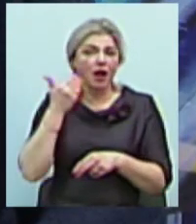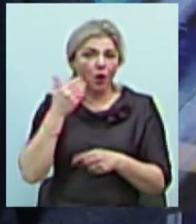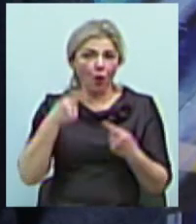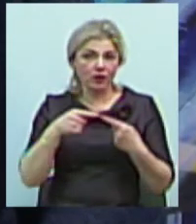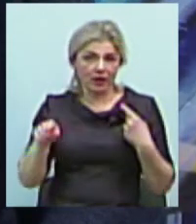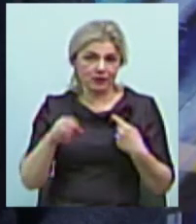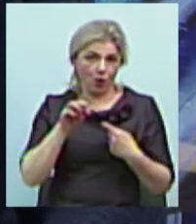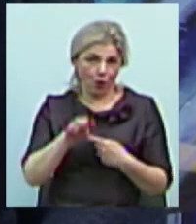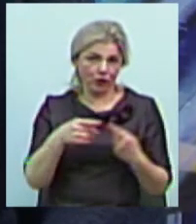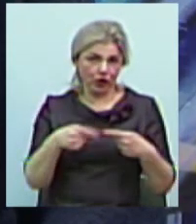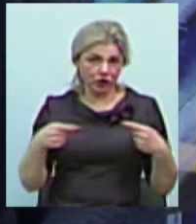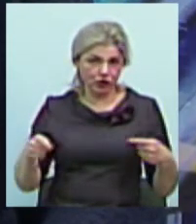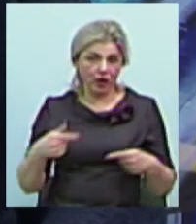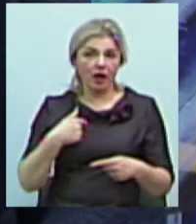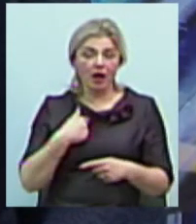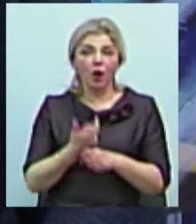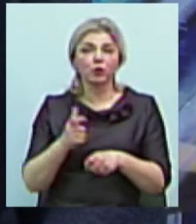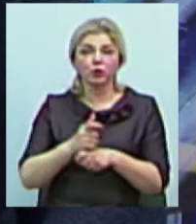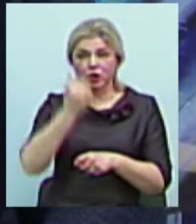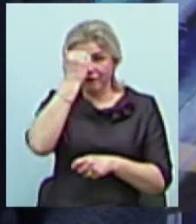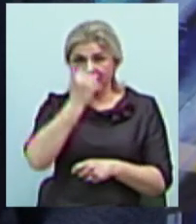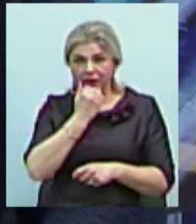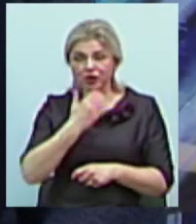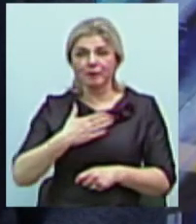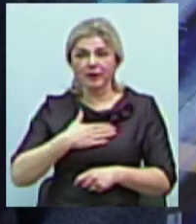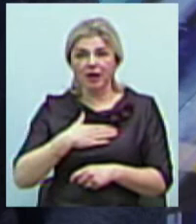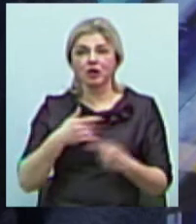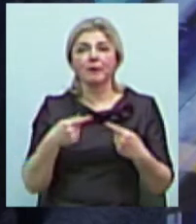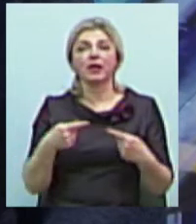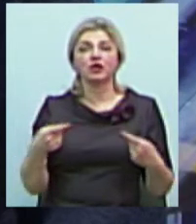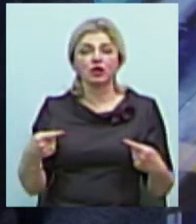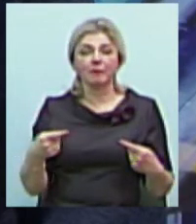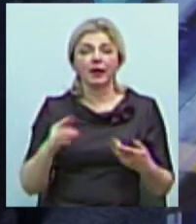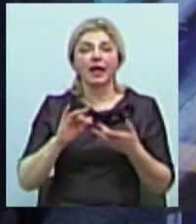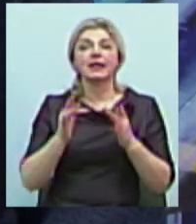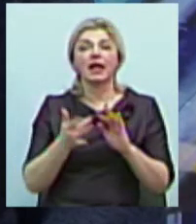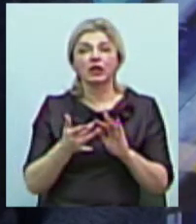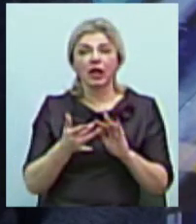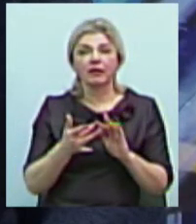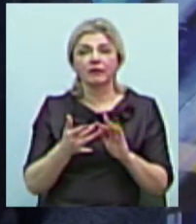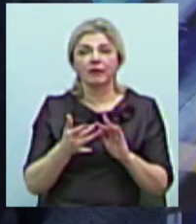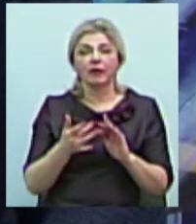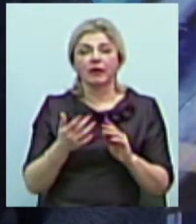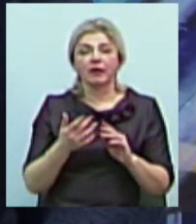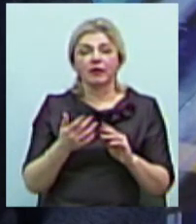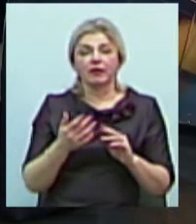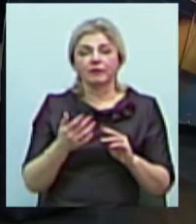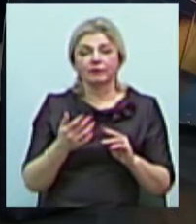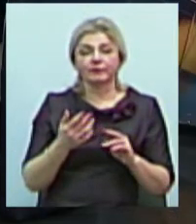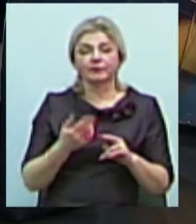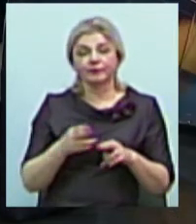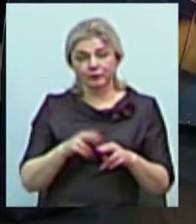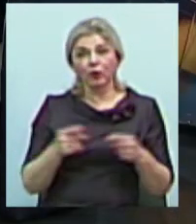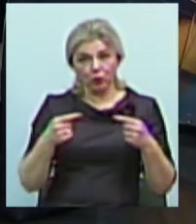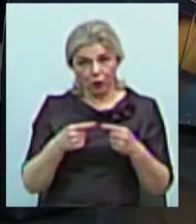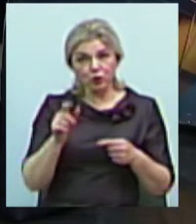І я дуже вдячний нашим іншим інтернет-ресурсам. Це точно люди? Може це боти? Я